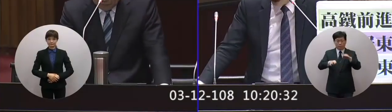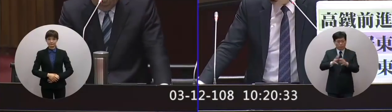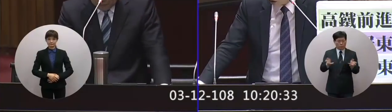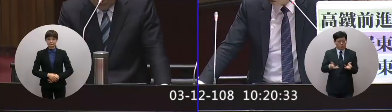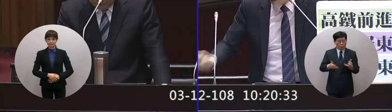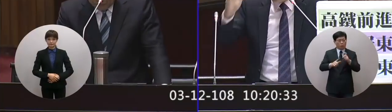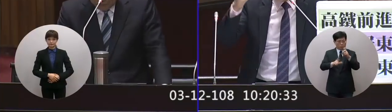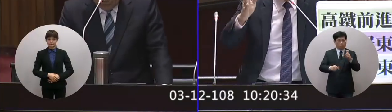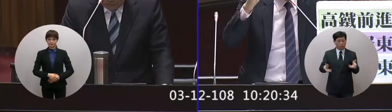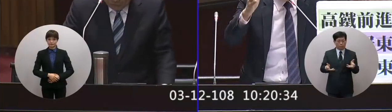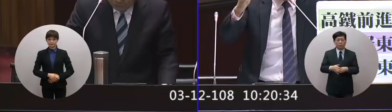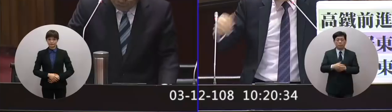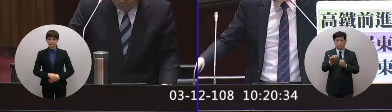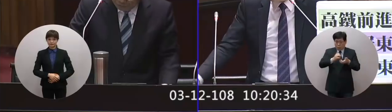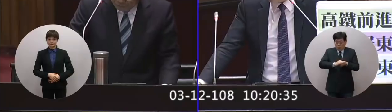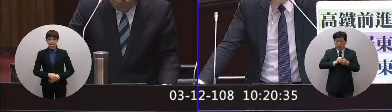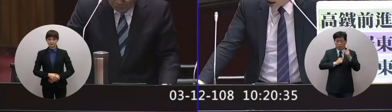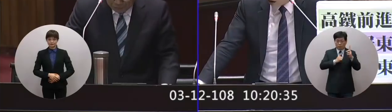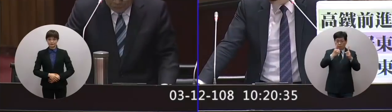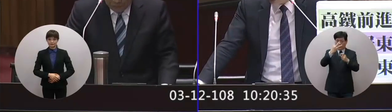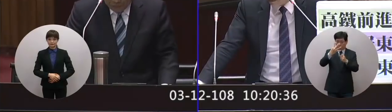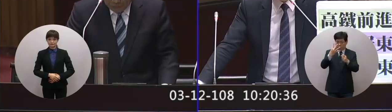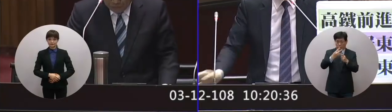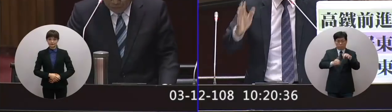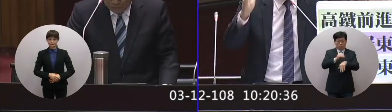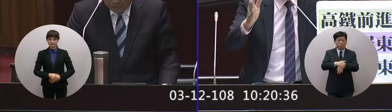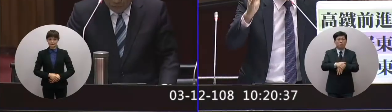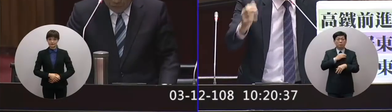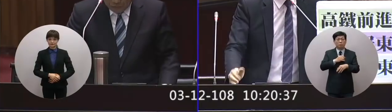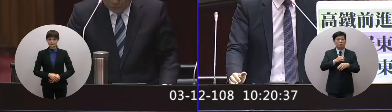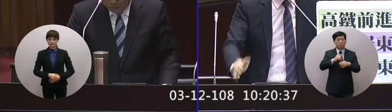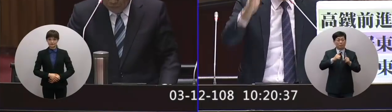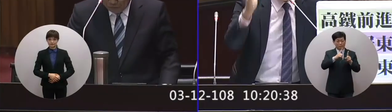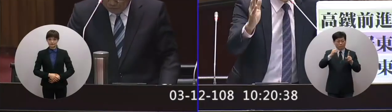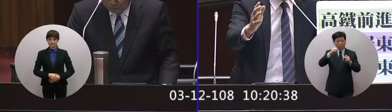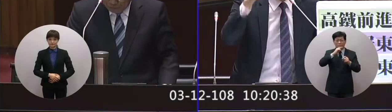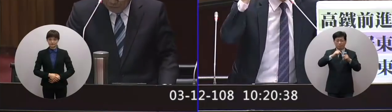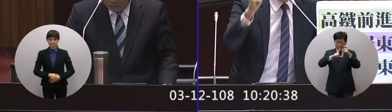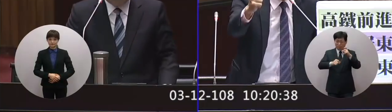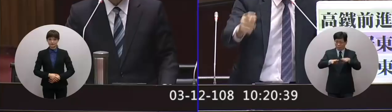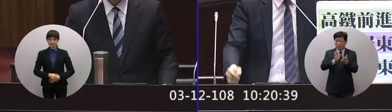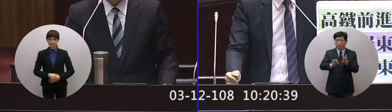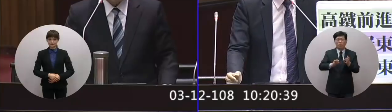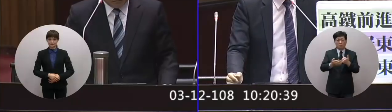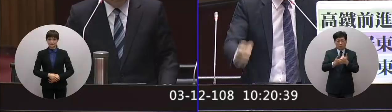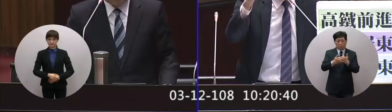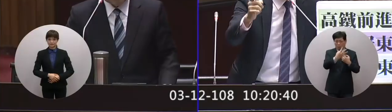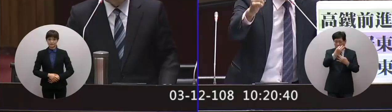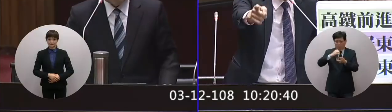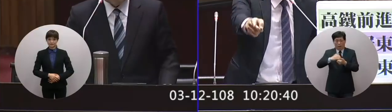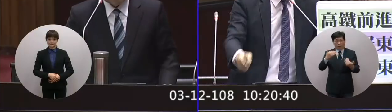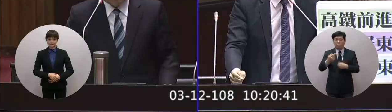要動土10月要動土預定114年他要完工114年10月要啟用拜託院長幫我們盯個進度